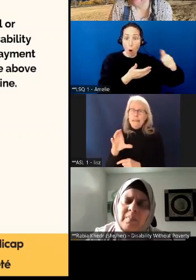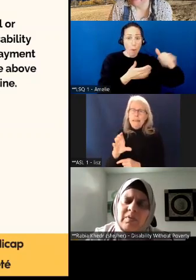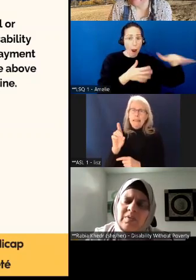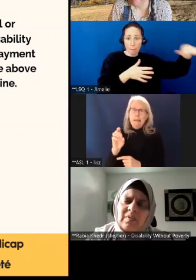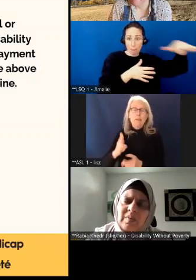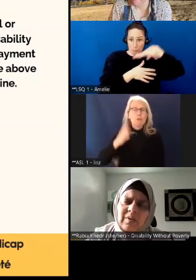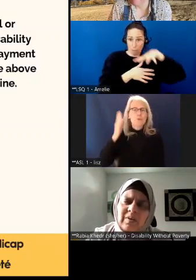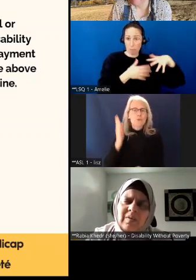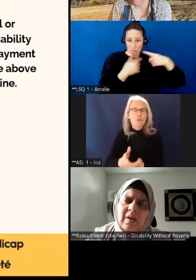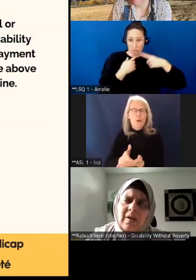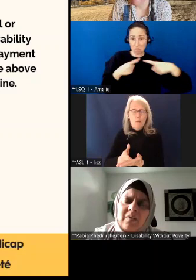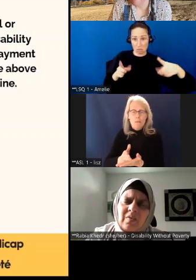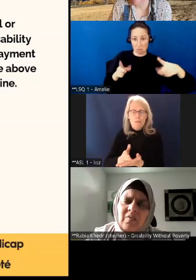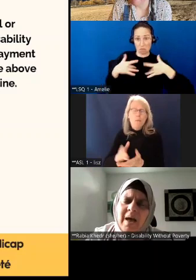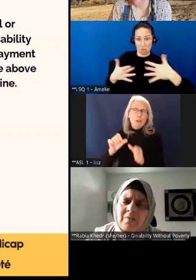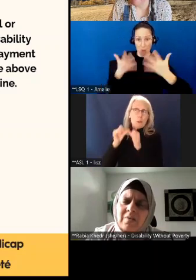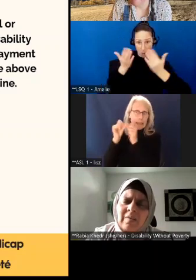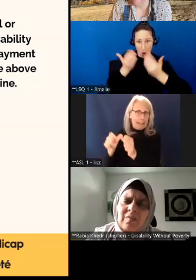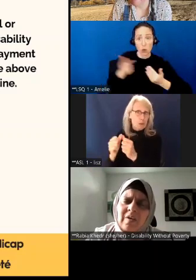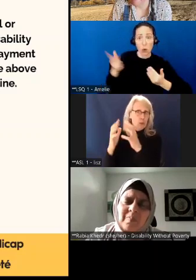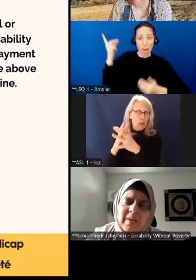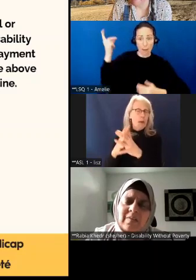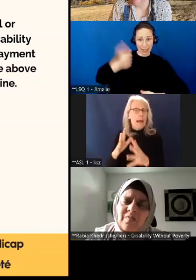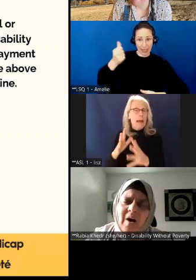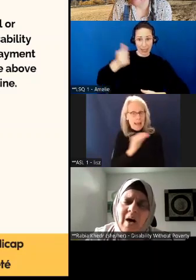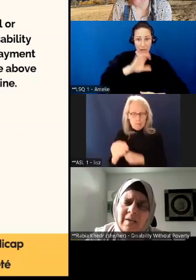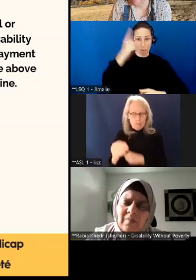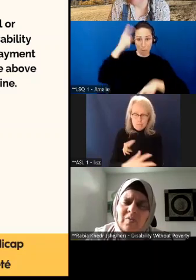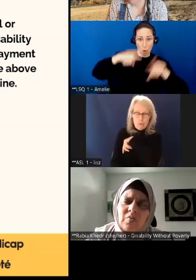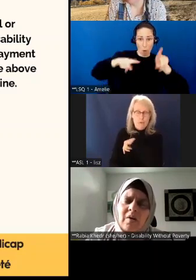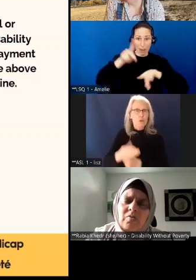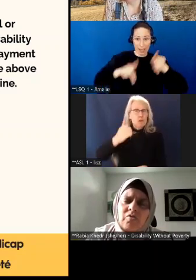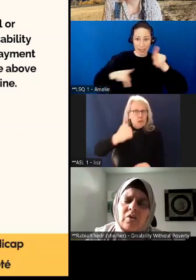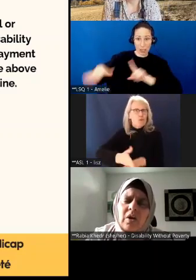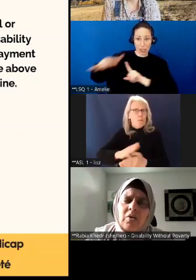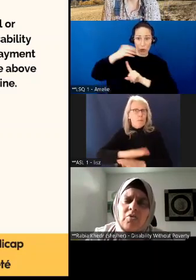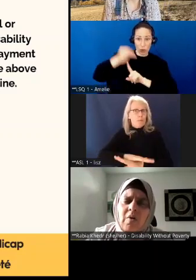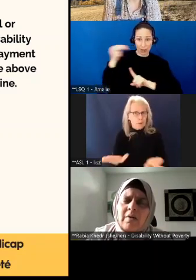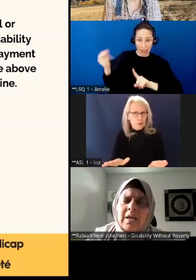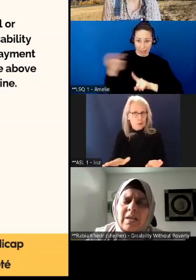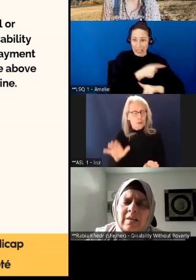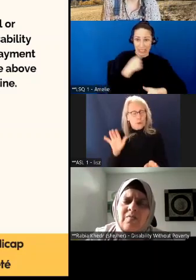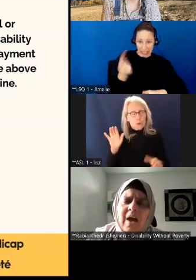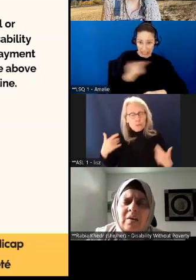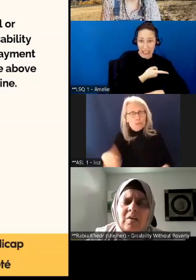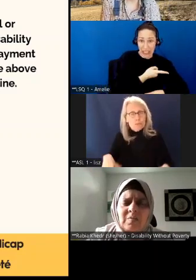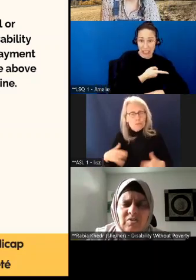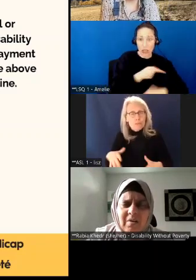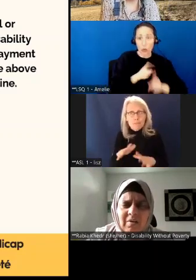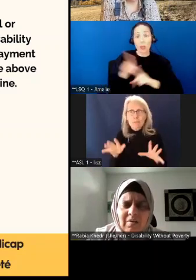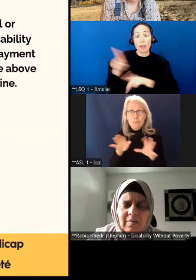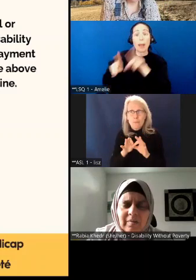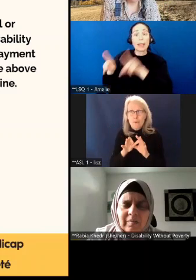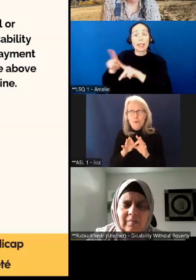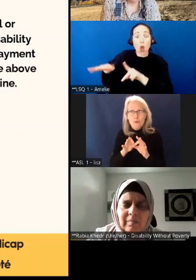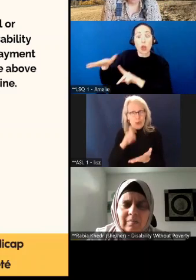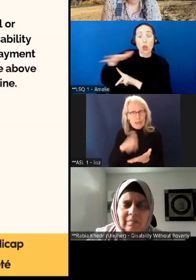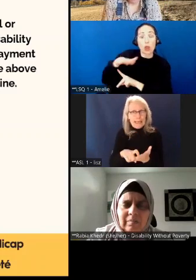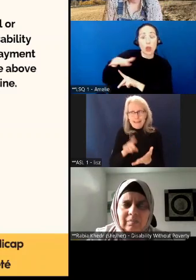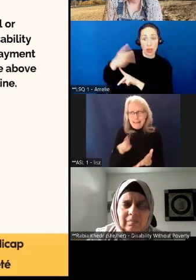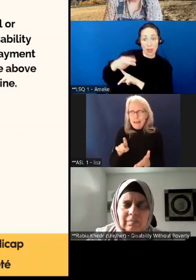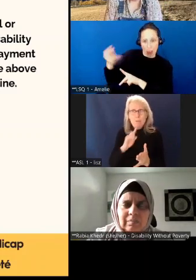avons besoin de la prestation canadienne pour les personnes vivant en situation de handicap et que les personnes handicapées méritent mieux.